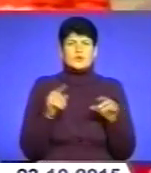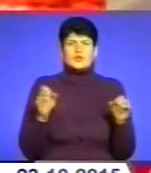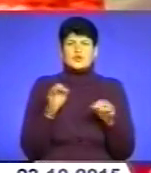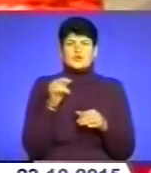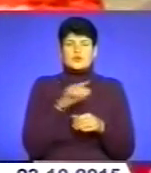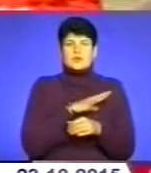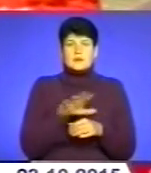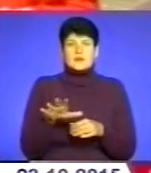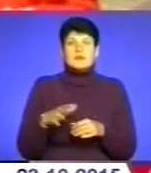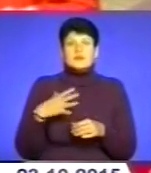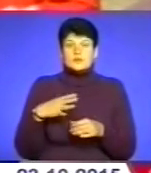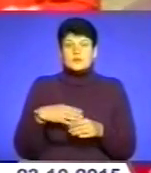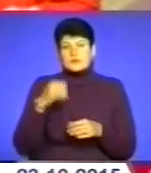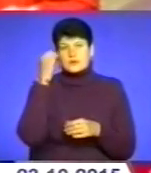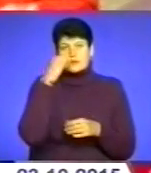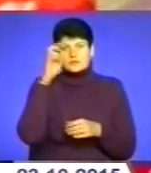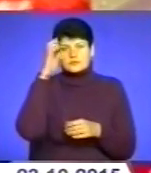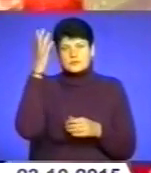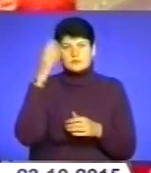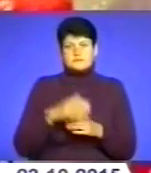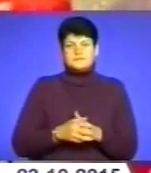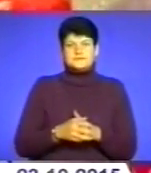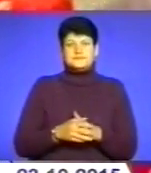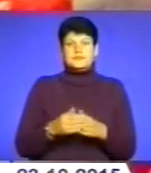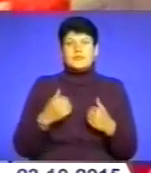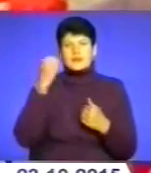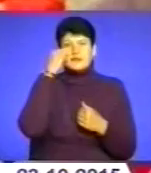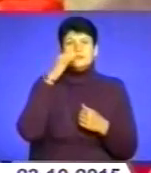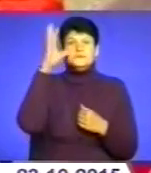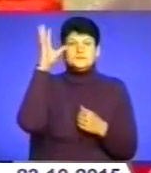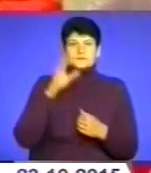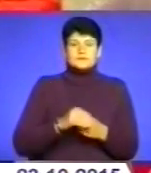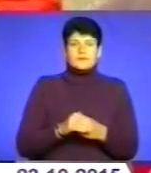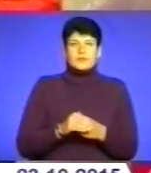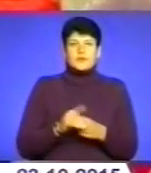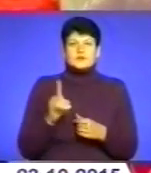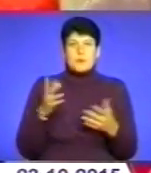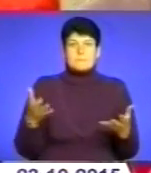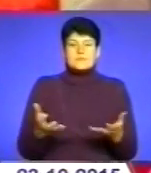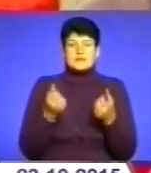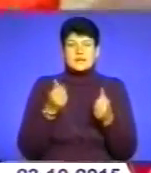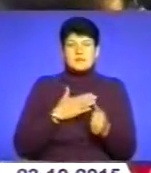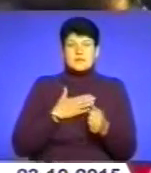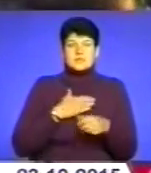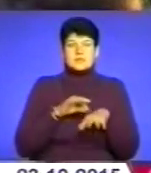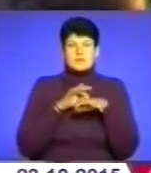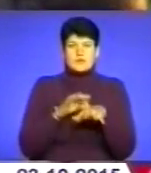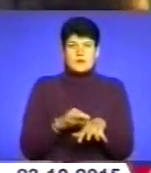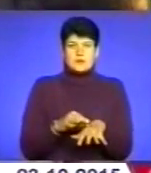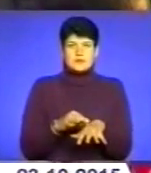буде. Але дочекалися, слава Богу. І дякую всім, що підтримали нас і провели нам. Я